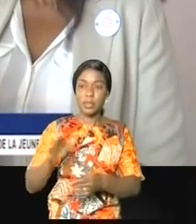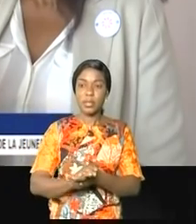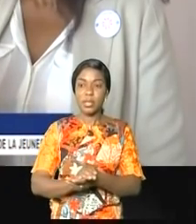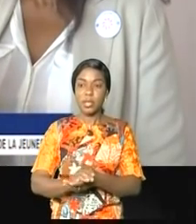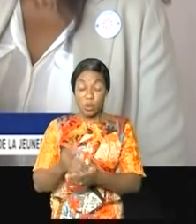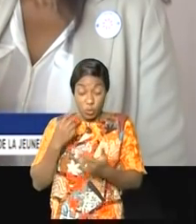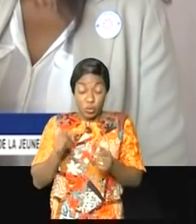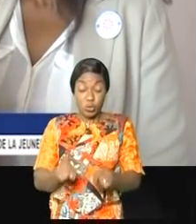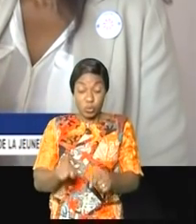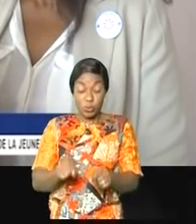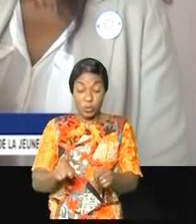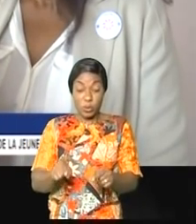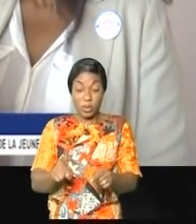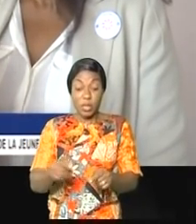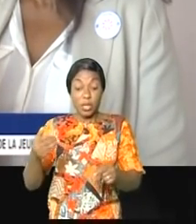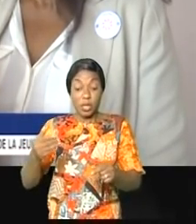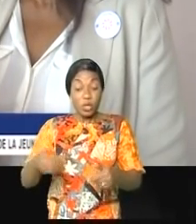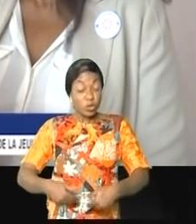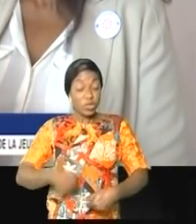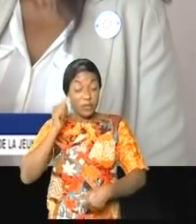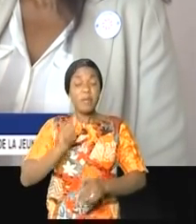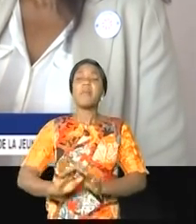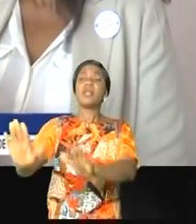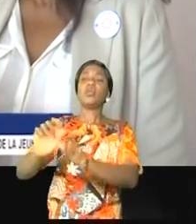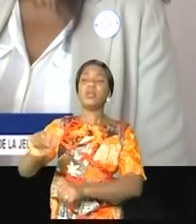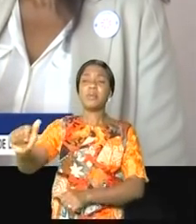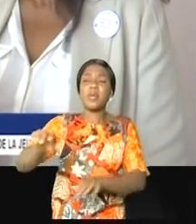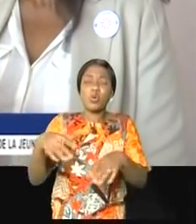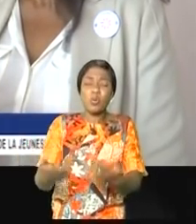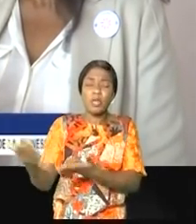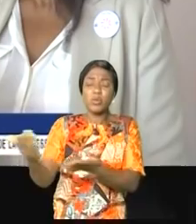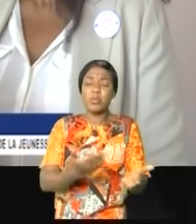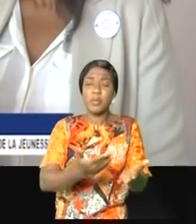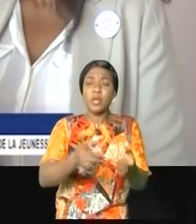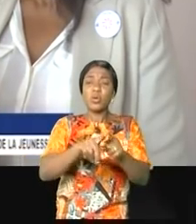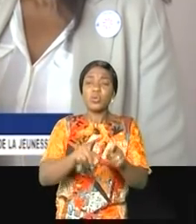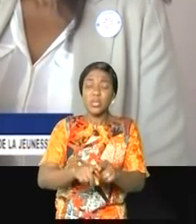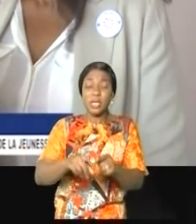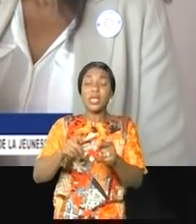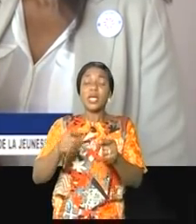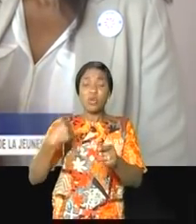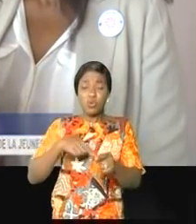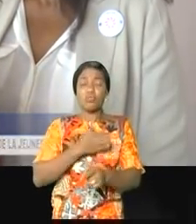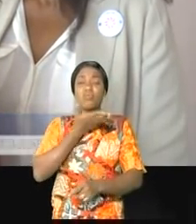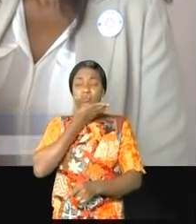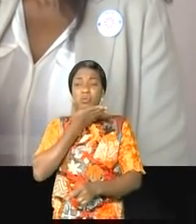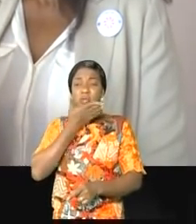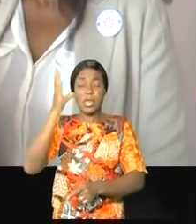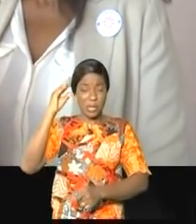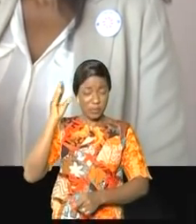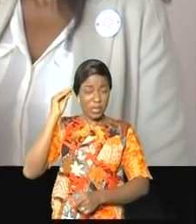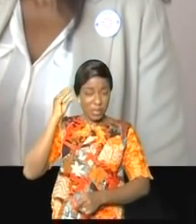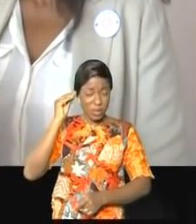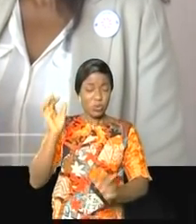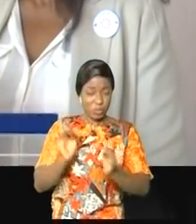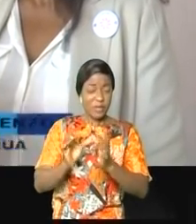filles. Les jeunes filles sont complètement abandonnées à elles-mêmes. Mais comment est-ce qu'on peut amener, nous, les aînés, nous qui avons une expérience